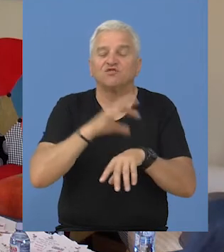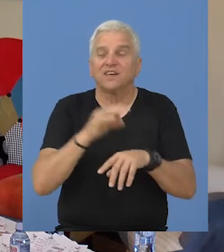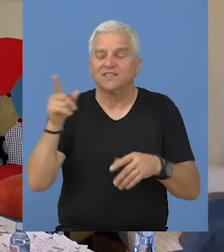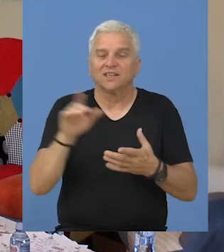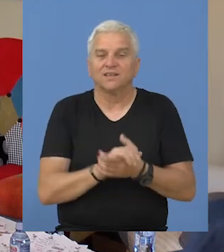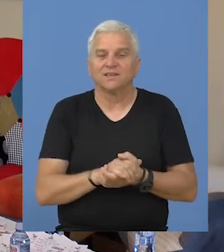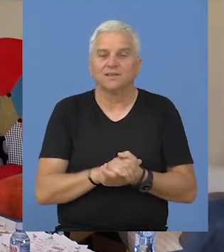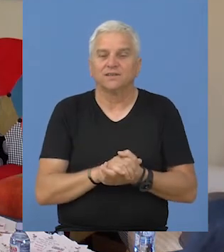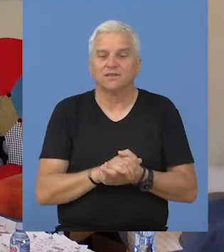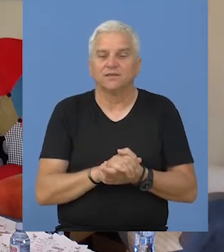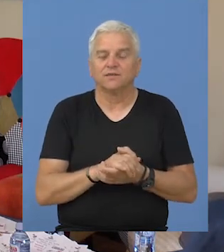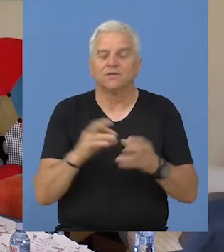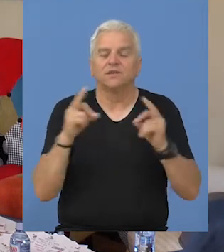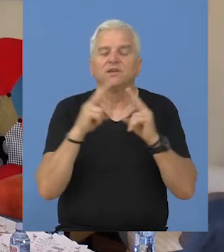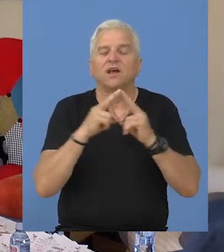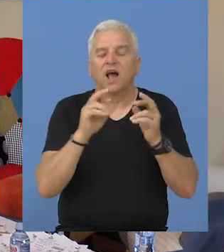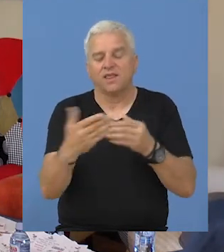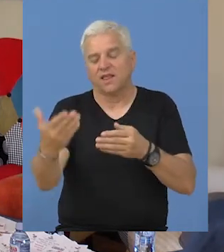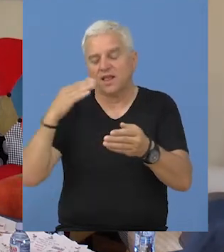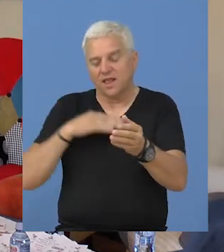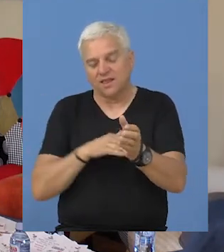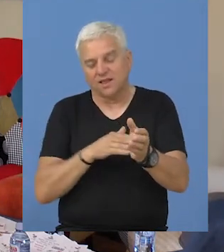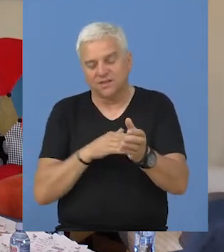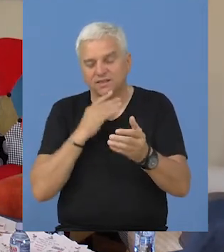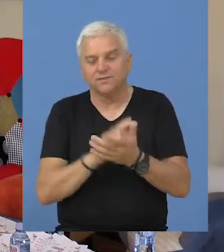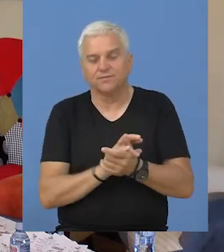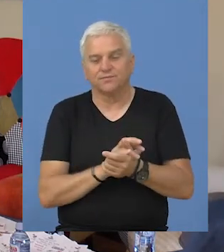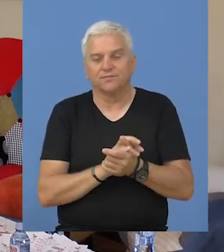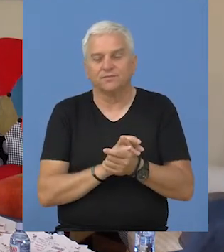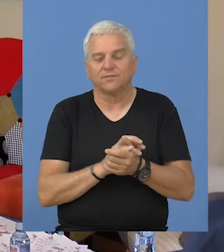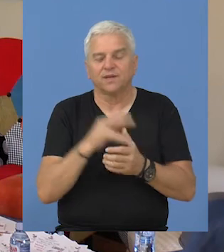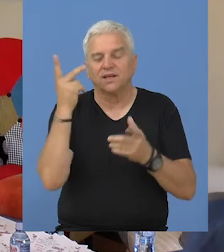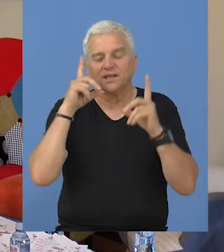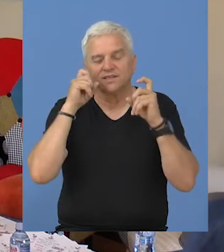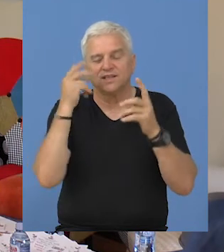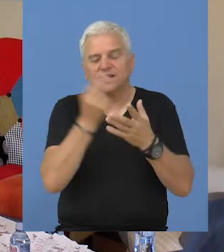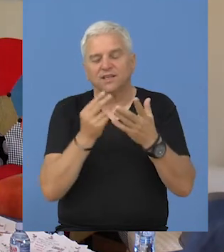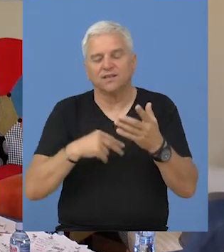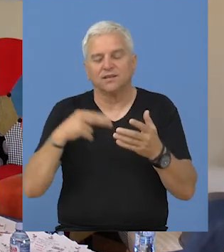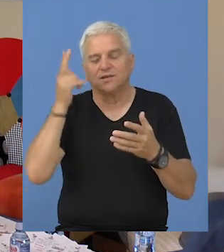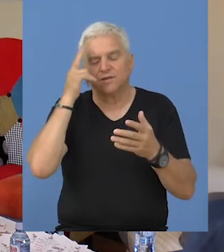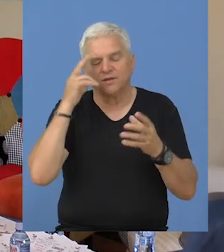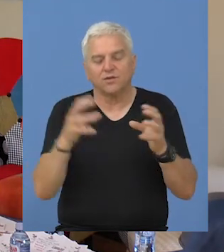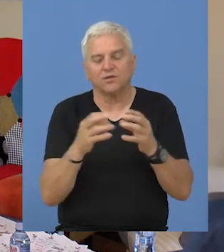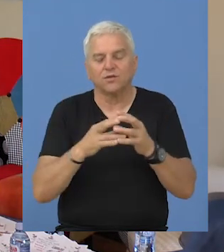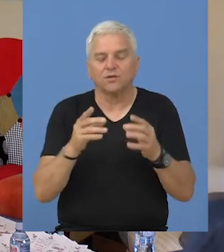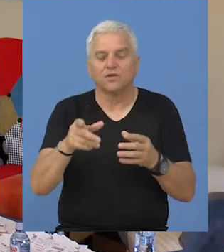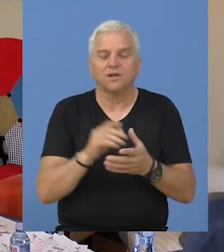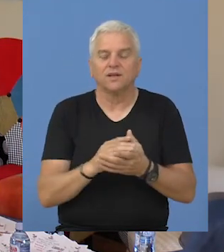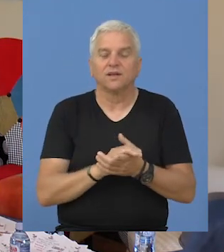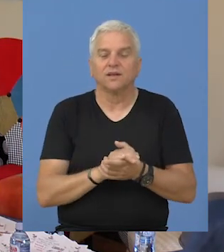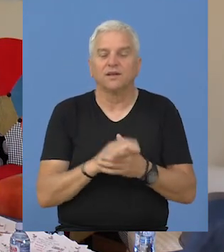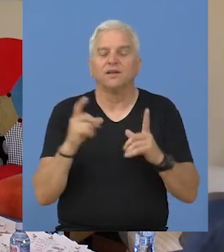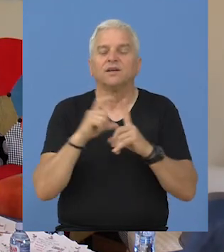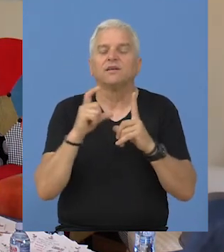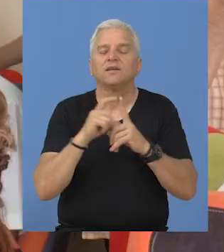a na poleđini je slika iz našeg udruženja, naše slikarke